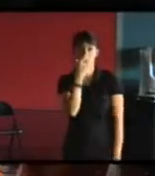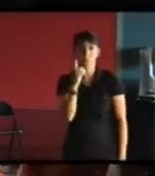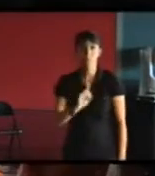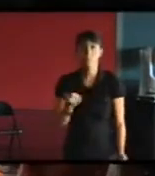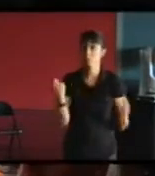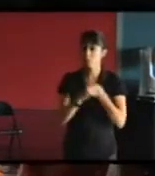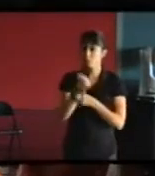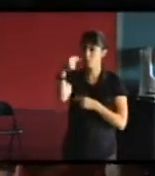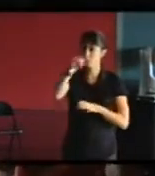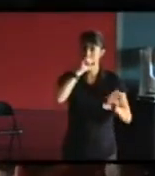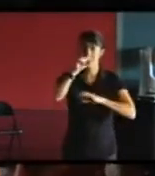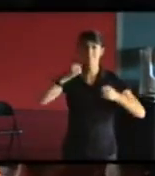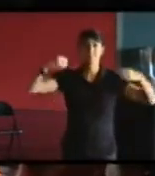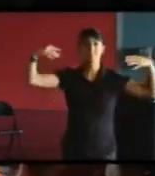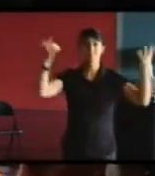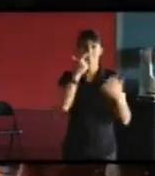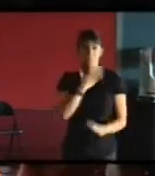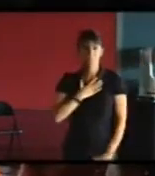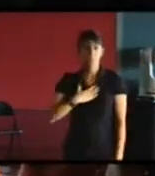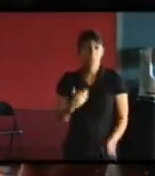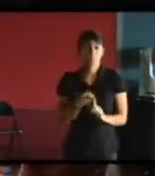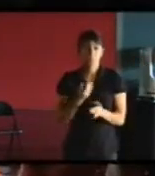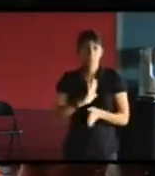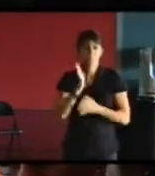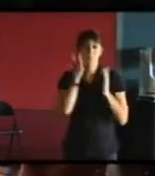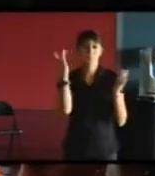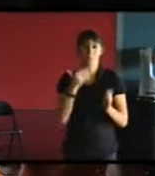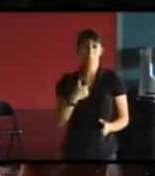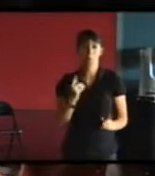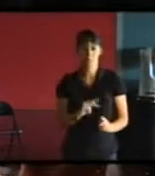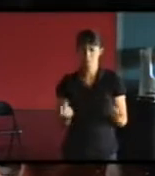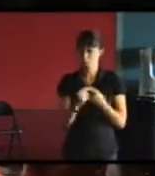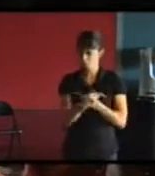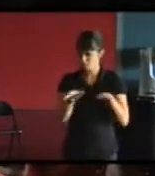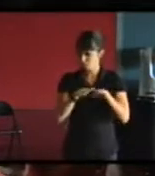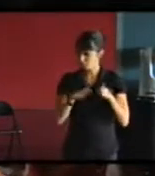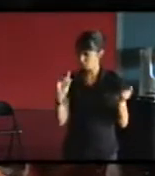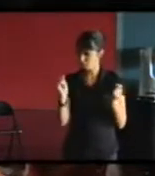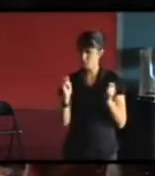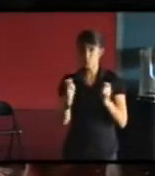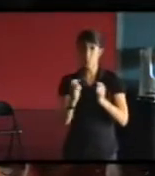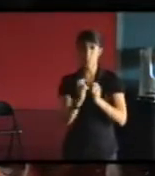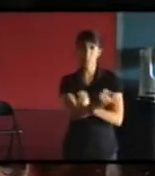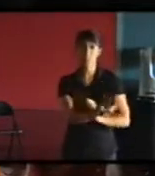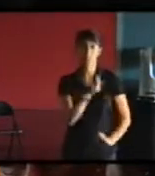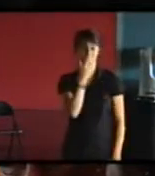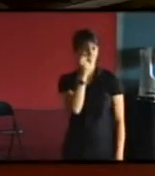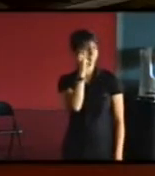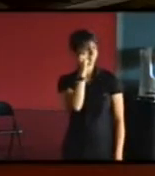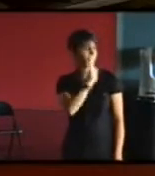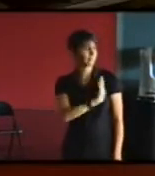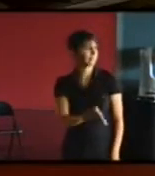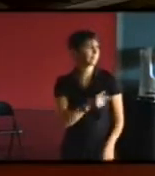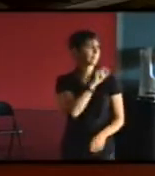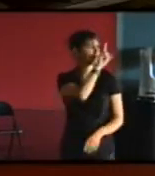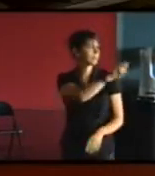habiter un intérieur qui soit lumineux je suis très étonnée on est dans les travers de la HQE mais ça alors là c'est un